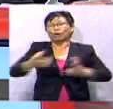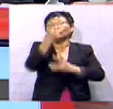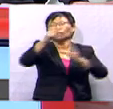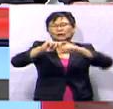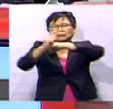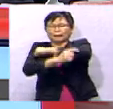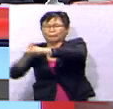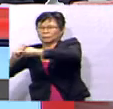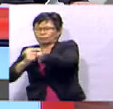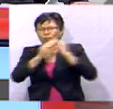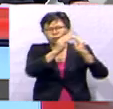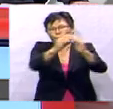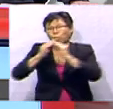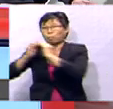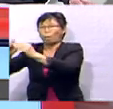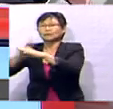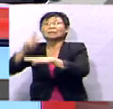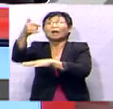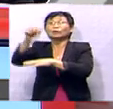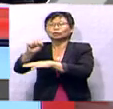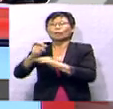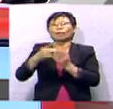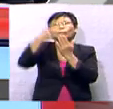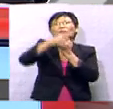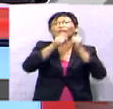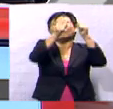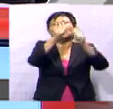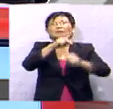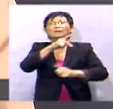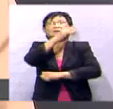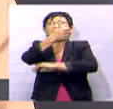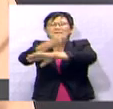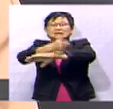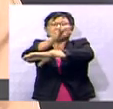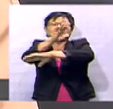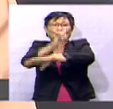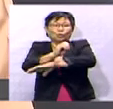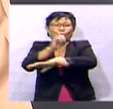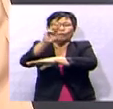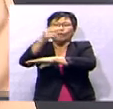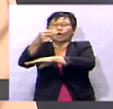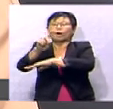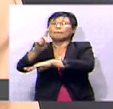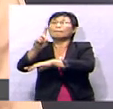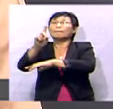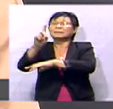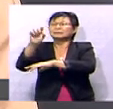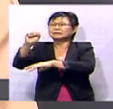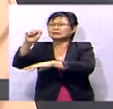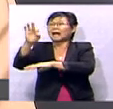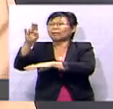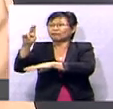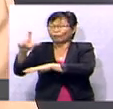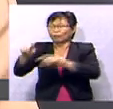taman perumahan di Alostar sebagai projek rintis. Ketua Pegawai Eksekutifnya Muhammad Saiful Anwar Zainal berkata kawasan